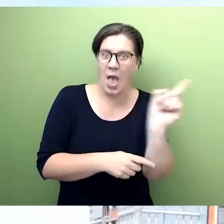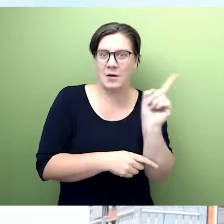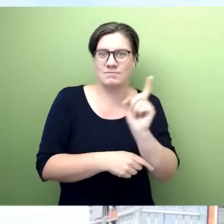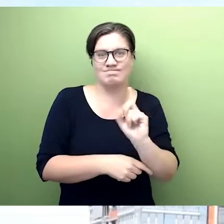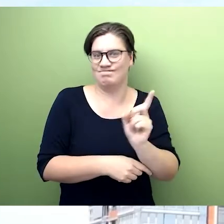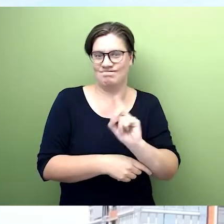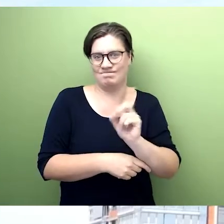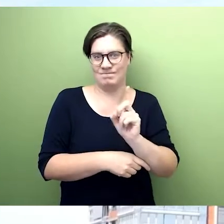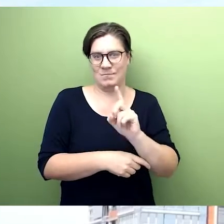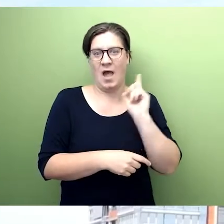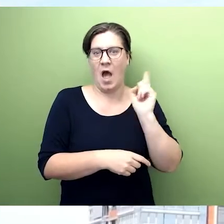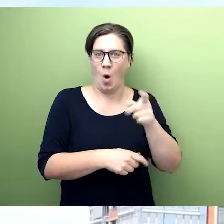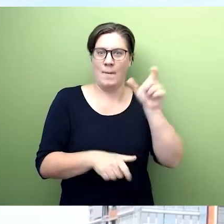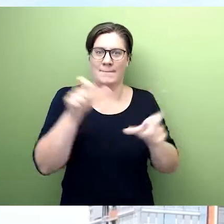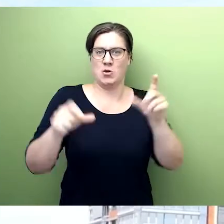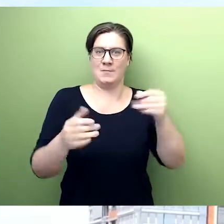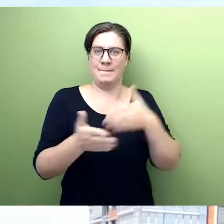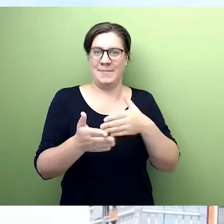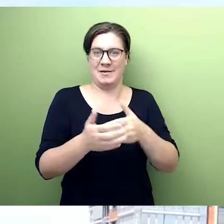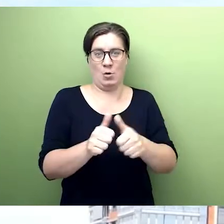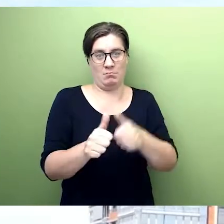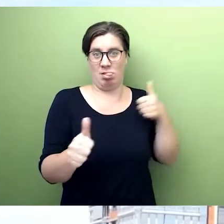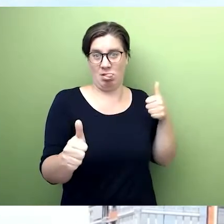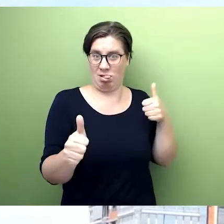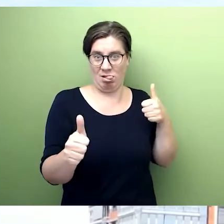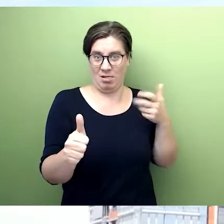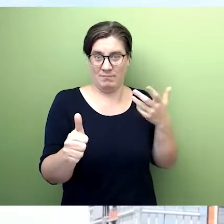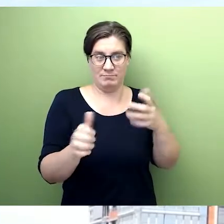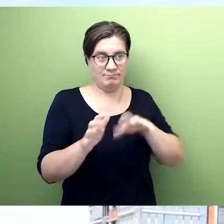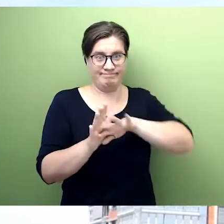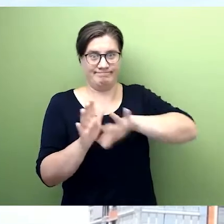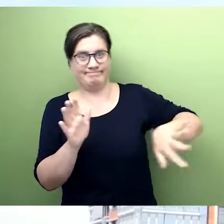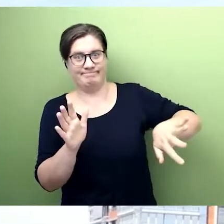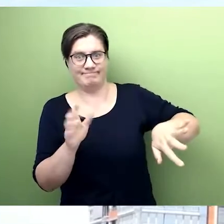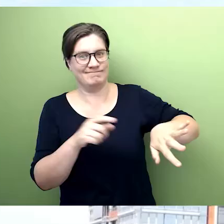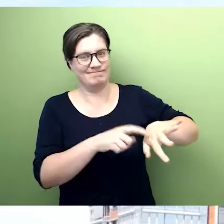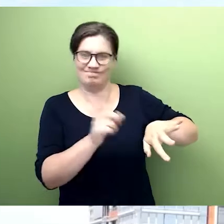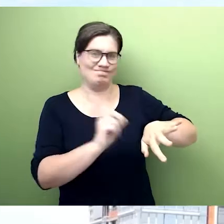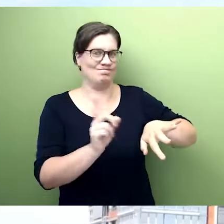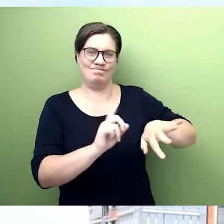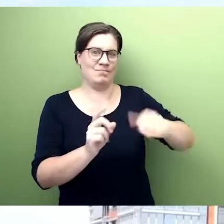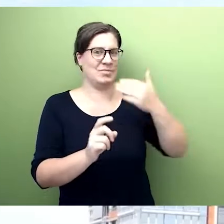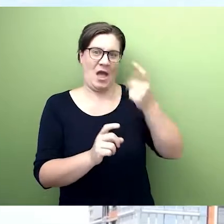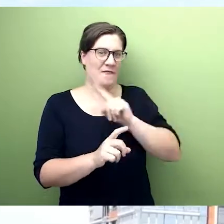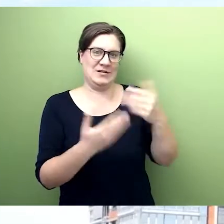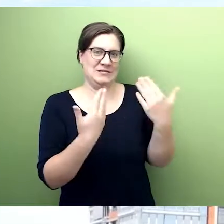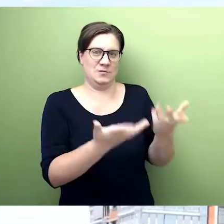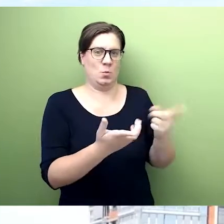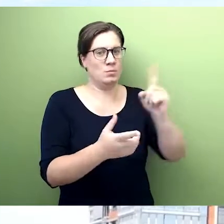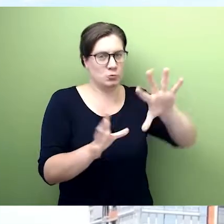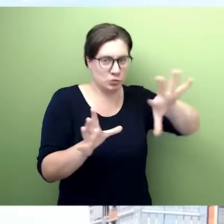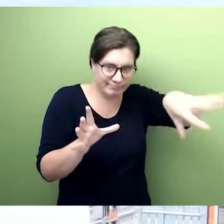ausgeschlossen. Das muss sich ändern. Wir brauchen mehr Barrierefreiheit im Internet.